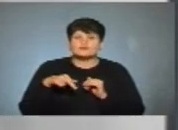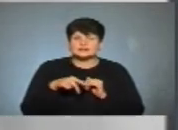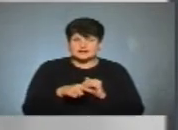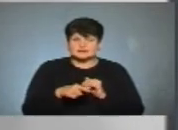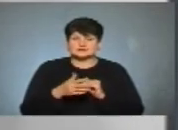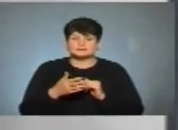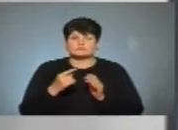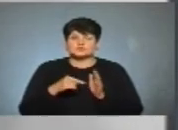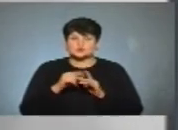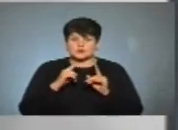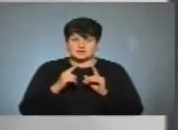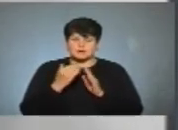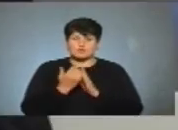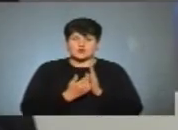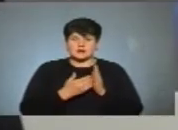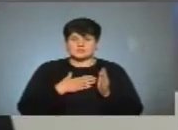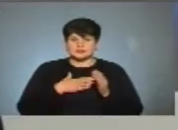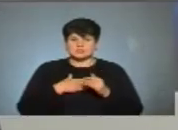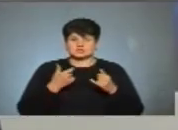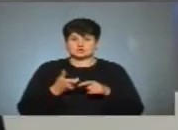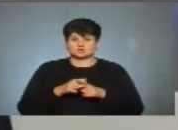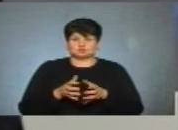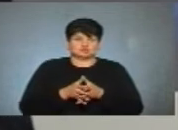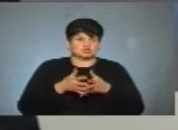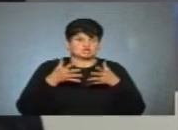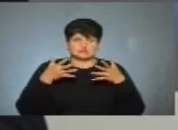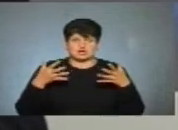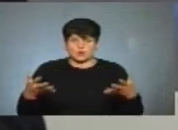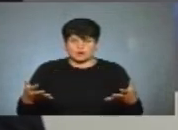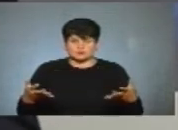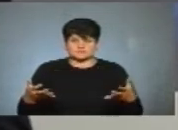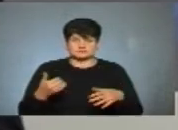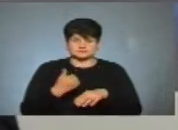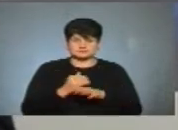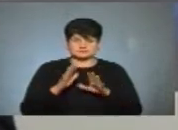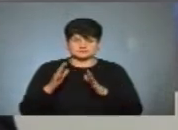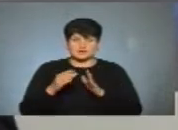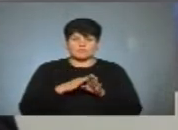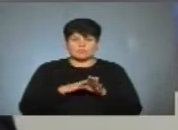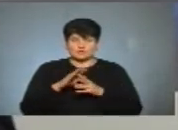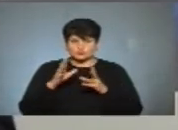Тернопільську міську раду? Програма наша насправді дуже широка і в повному обсязі її можна